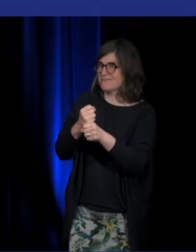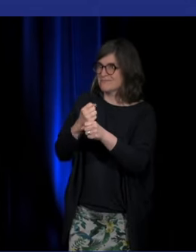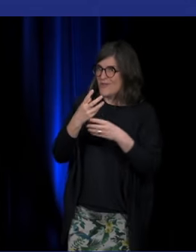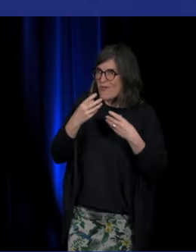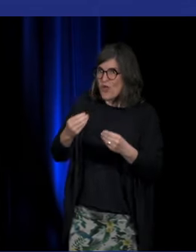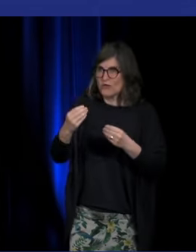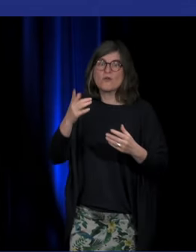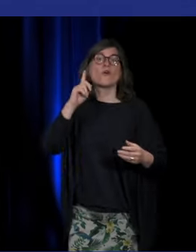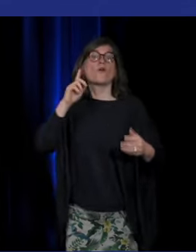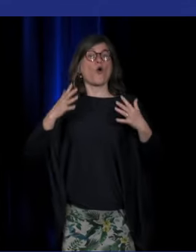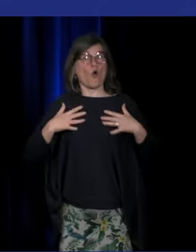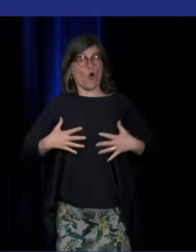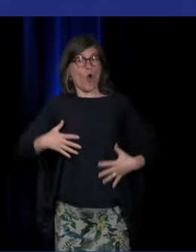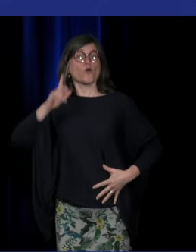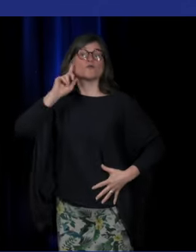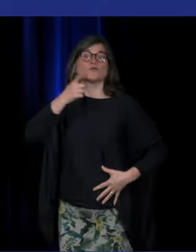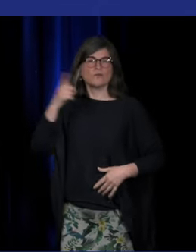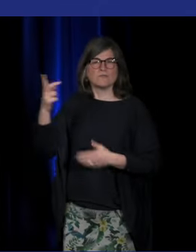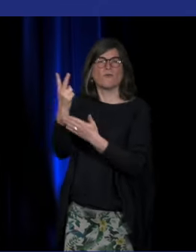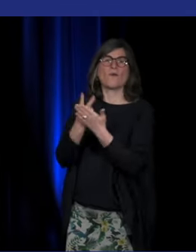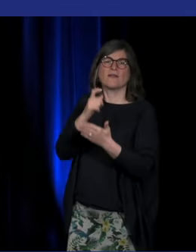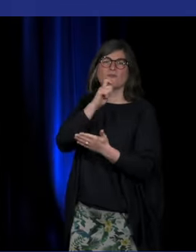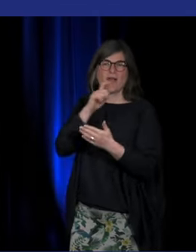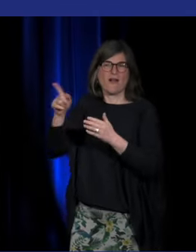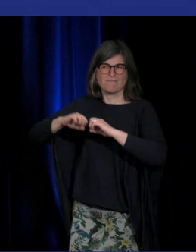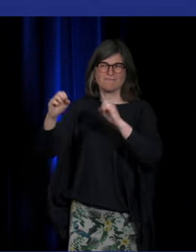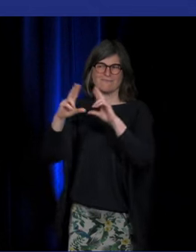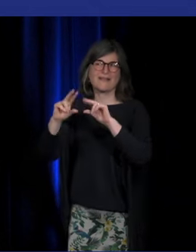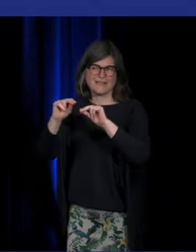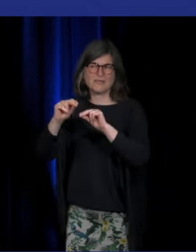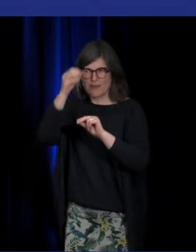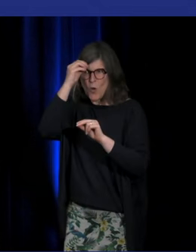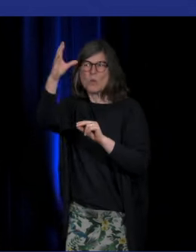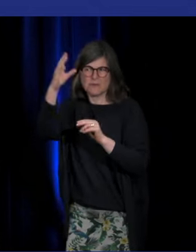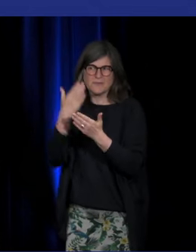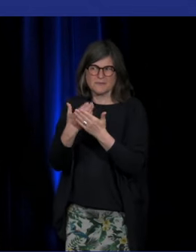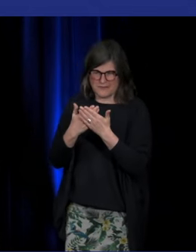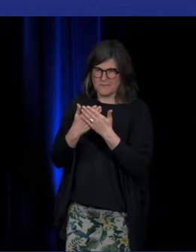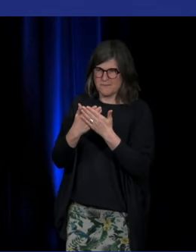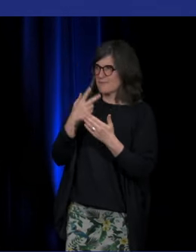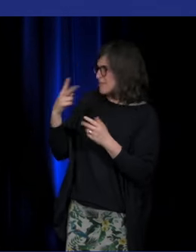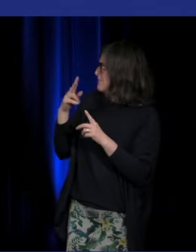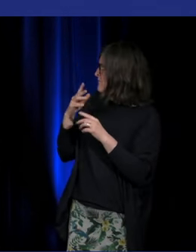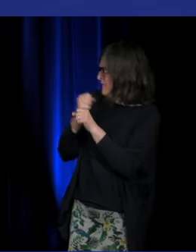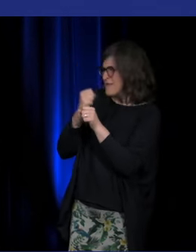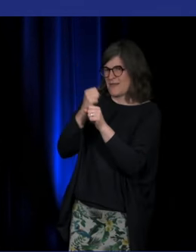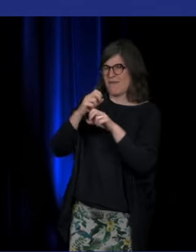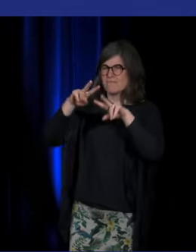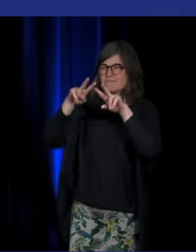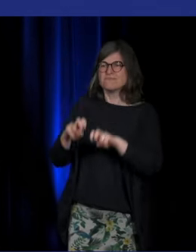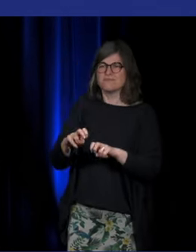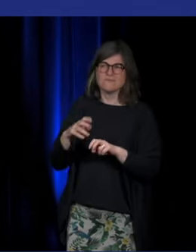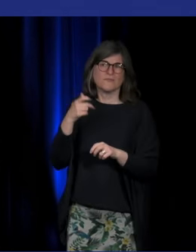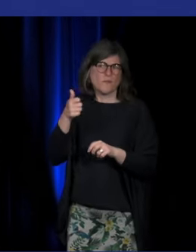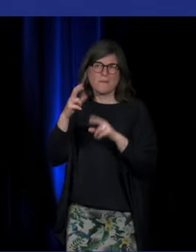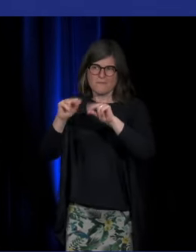le corps sourd, un concept que Olivier Chetrit va développer, qui développe dans ses travaux autant qu'anthropologue, des questions centrales